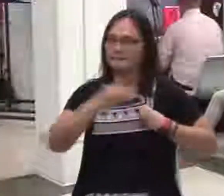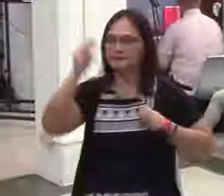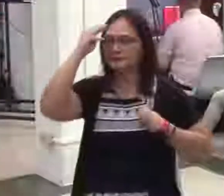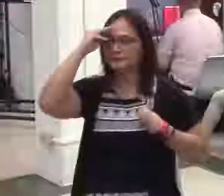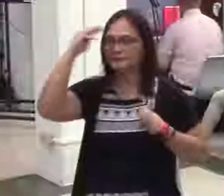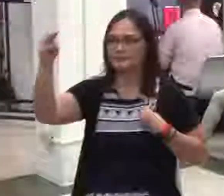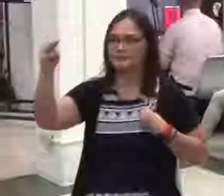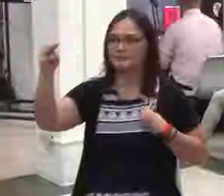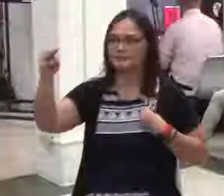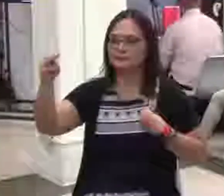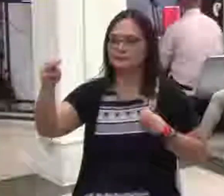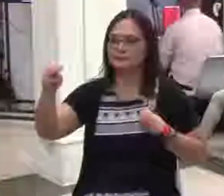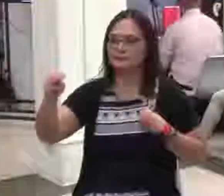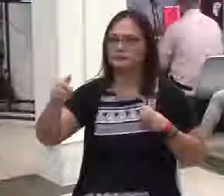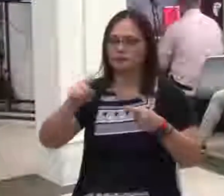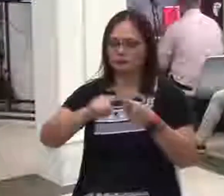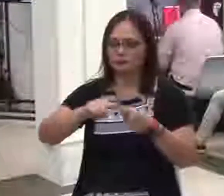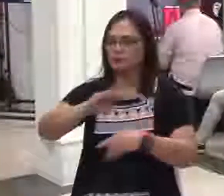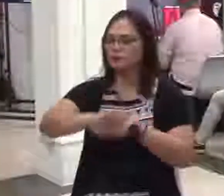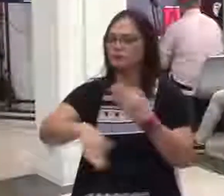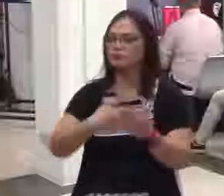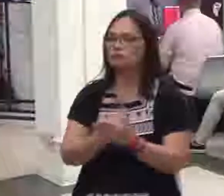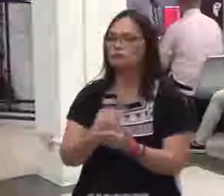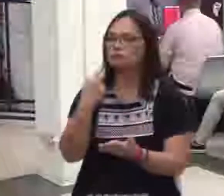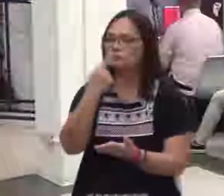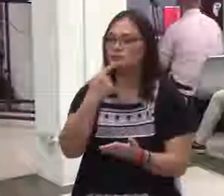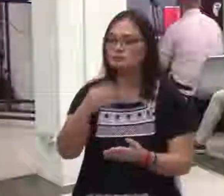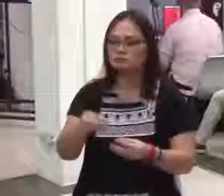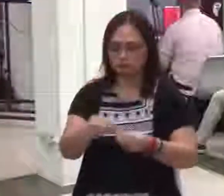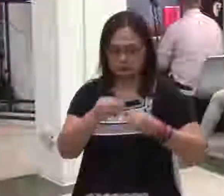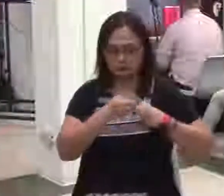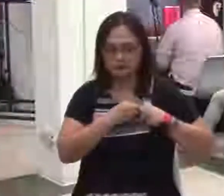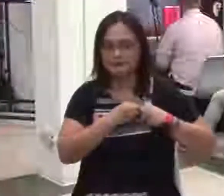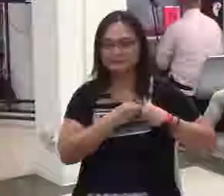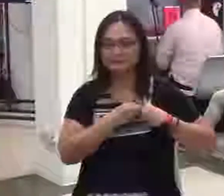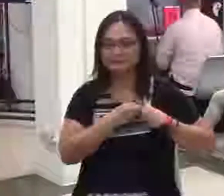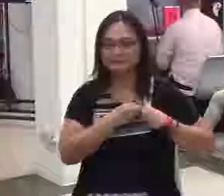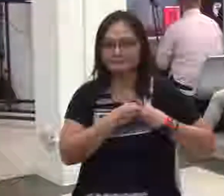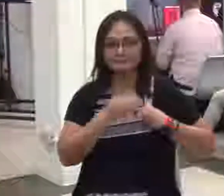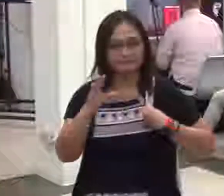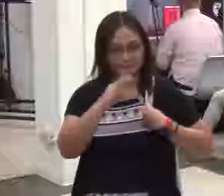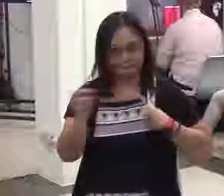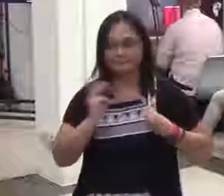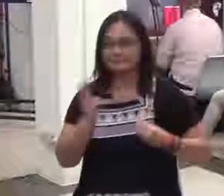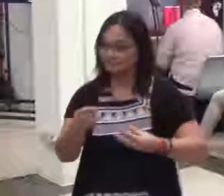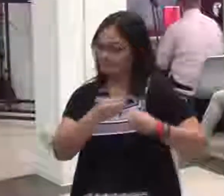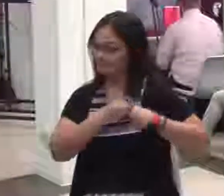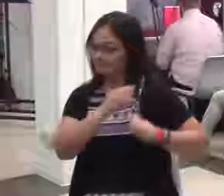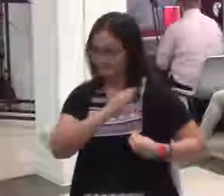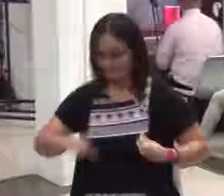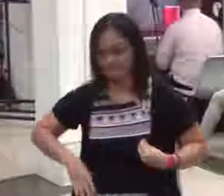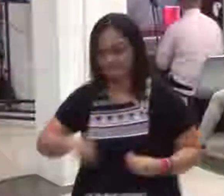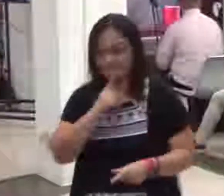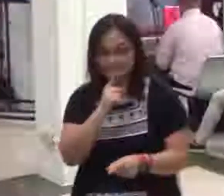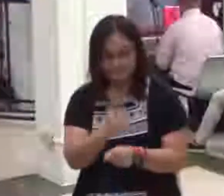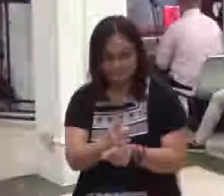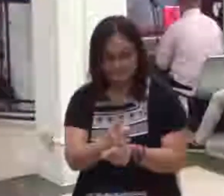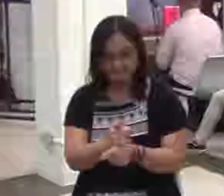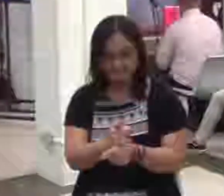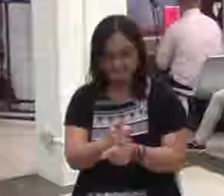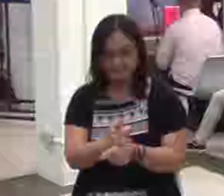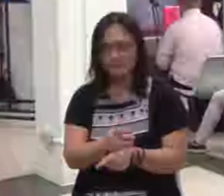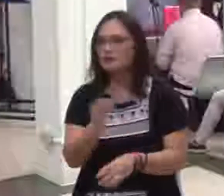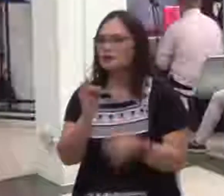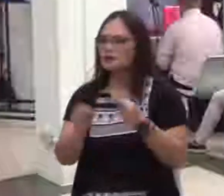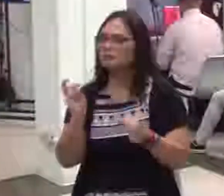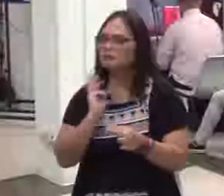sa lahat daw po nang sa Kanya'y tumanggap. At tumanggap tayo sa Panginoon. Tama po ba? Kung hindi pa kayo